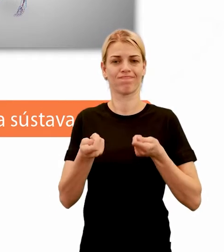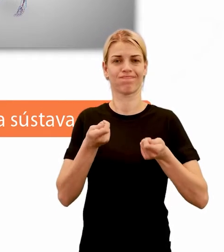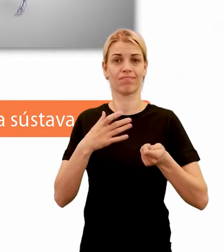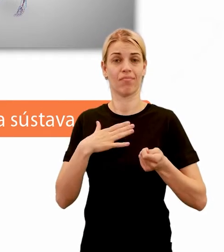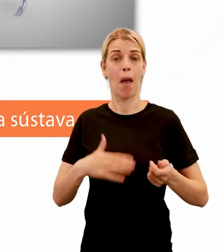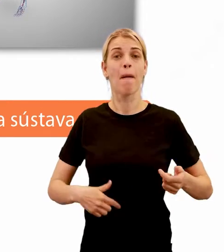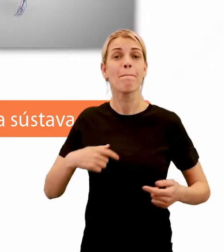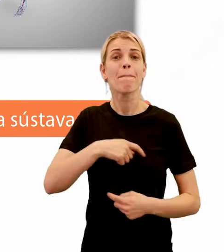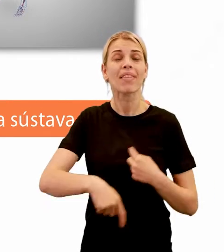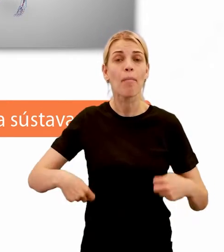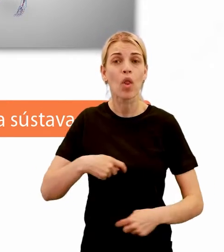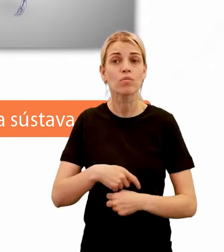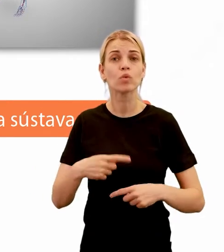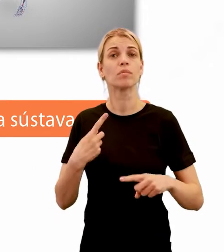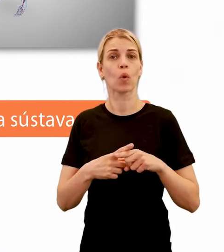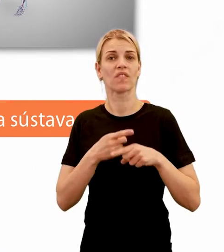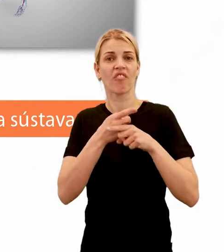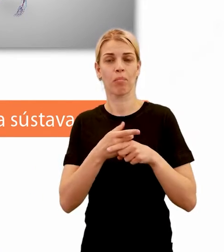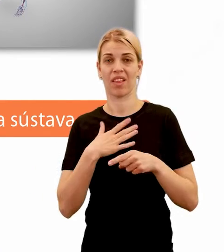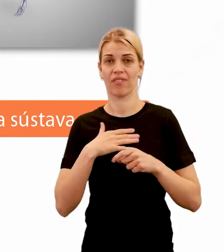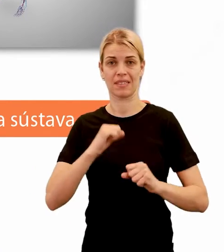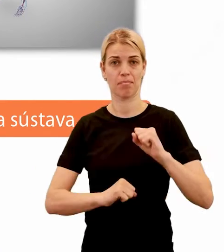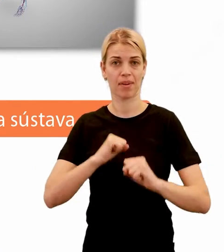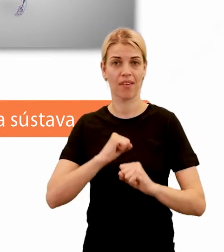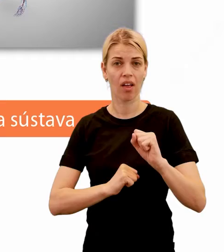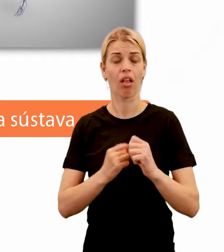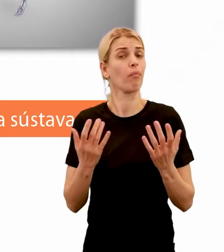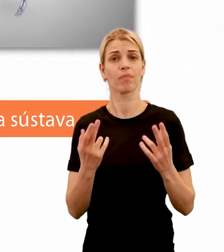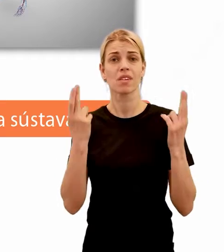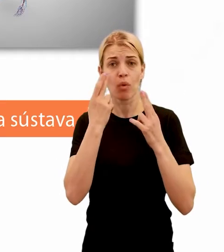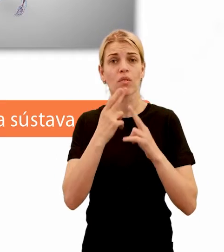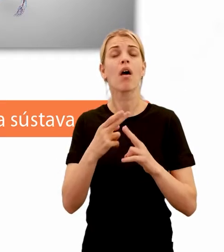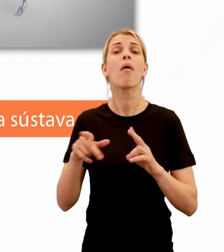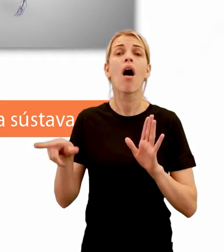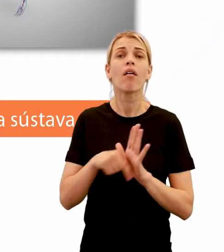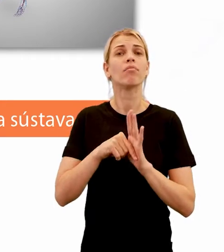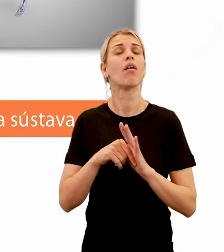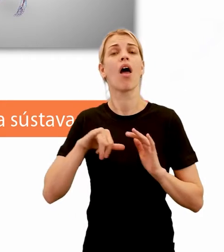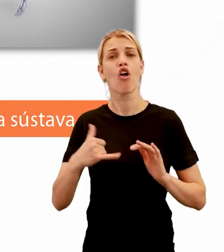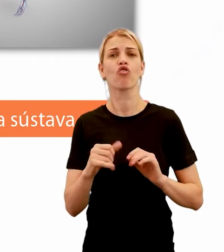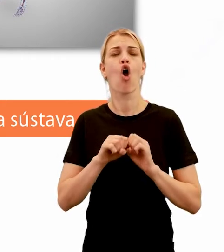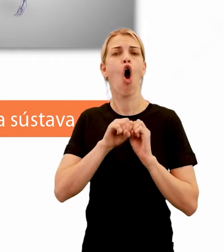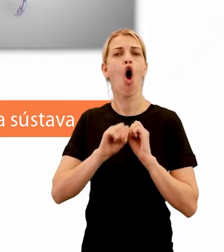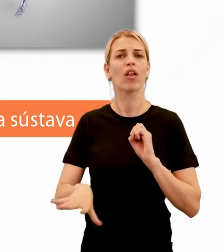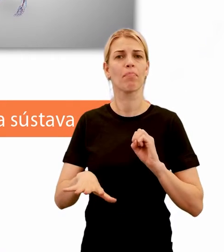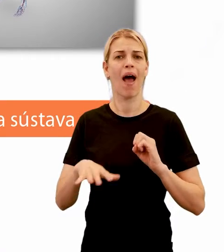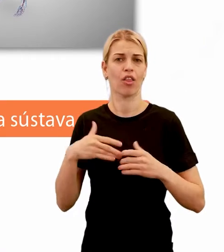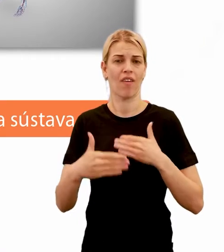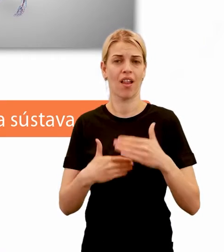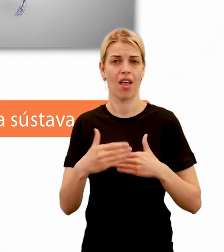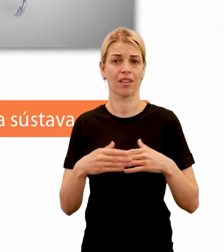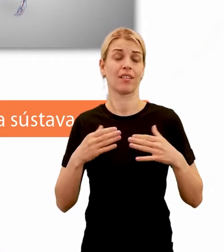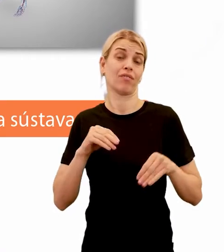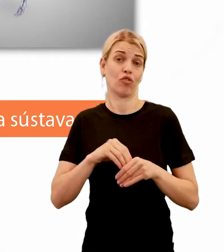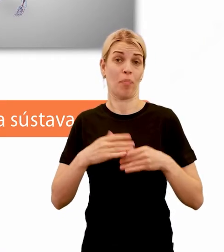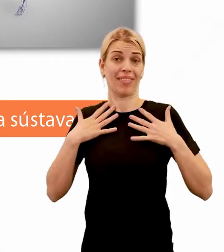metabolizmus a ovplyvňujú aj naše správanie. A samozrejme sú to aj odpadové látky, ktorých sa naše telo potrebuje